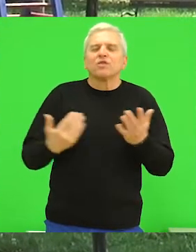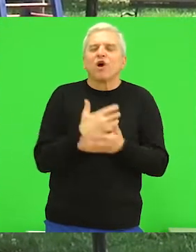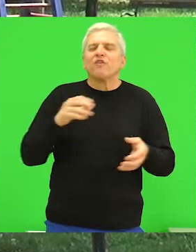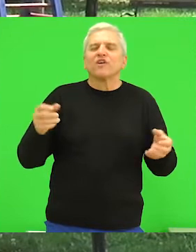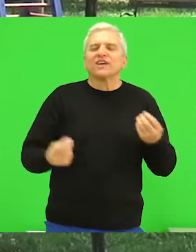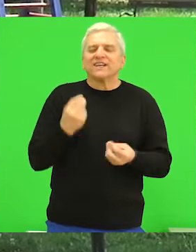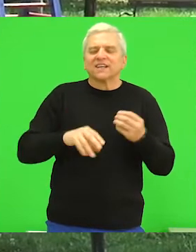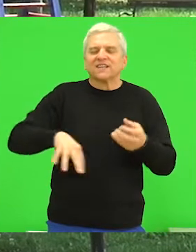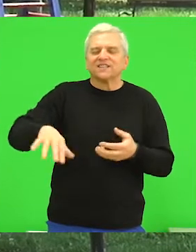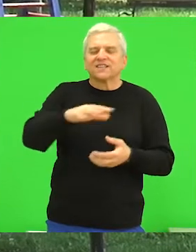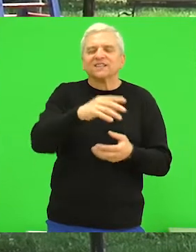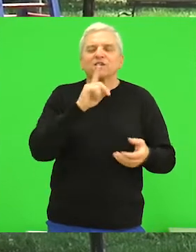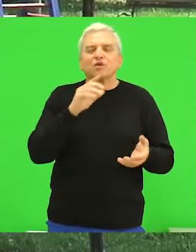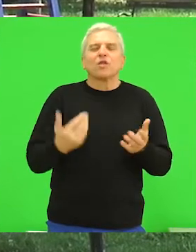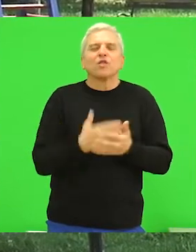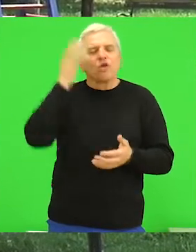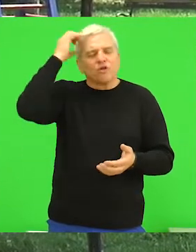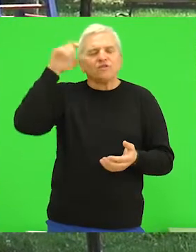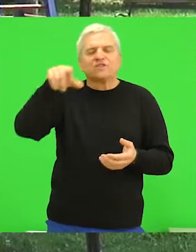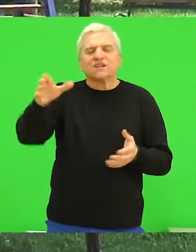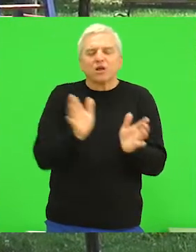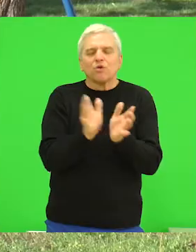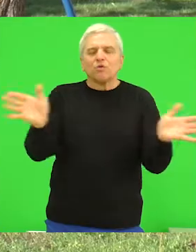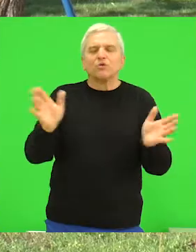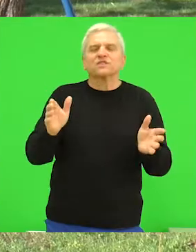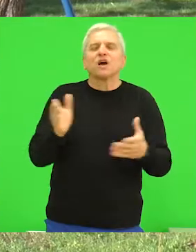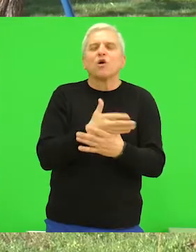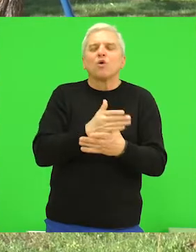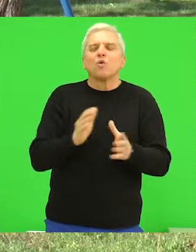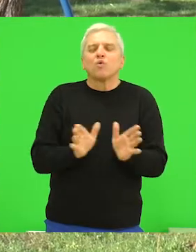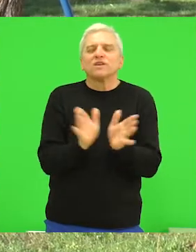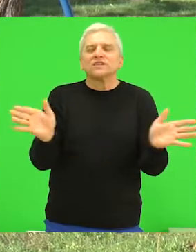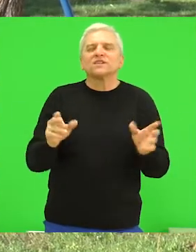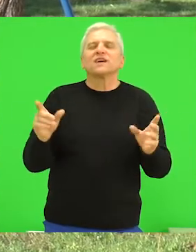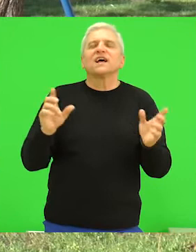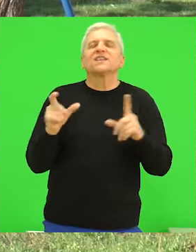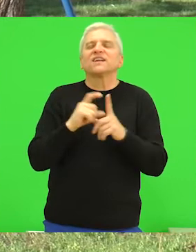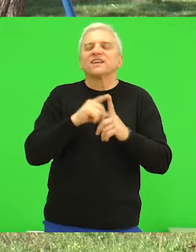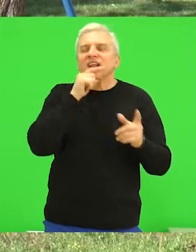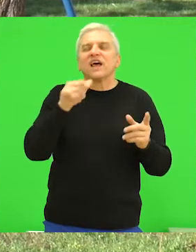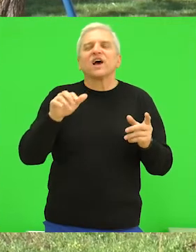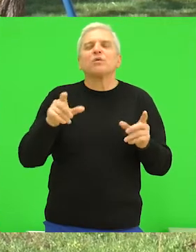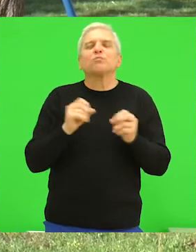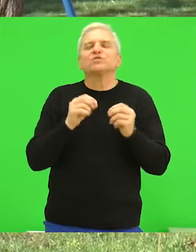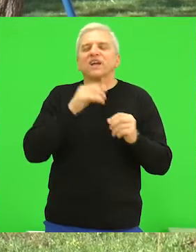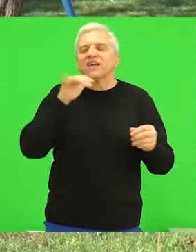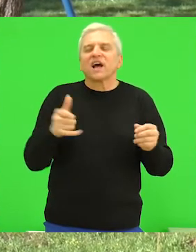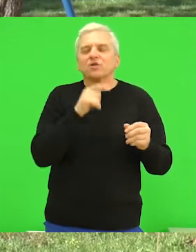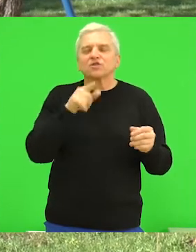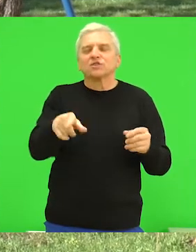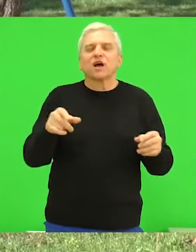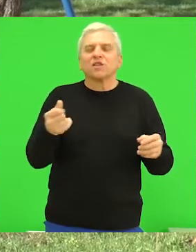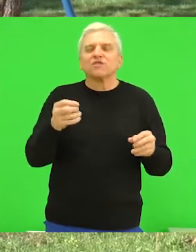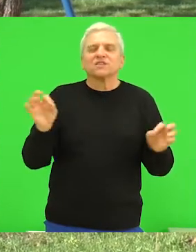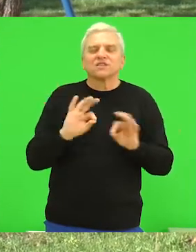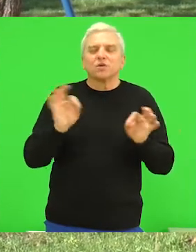igrališta koje će biti postavljeno u novom selu na uglu između ulica Danila Bućana i Šipoš Janoša. Za te